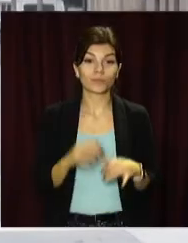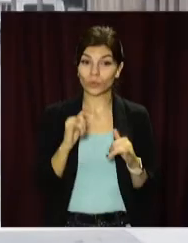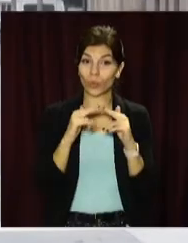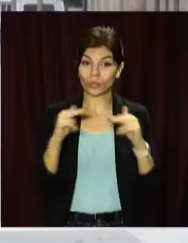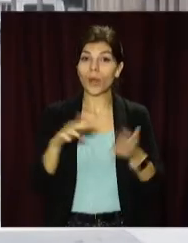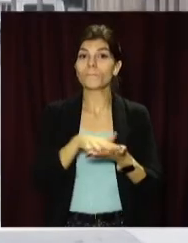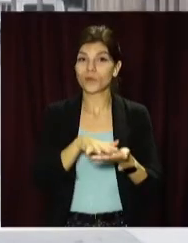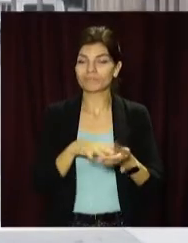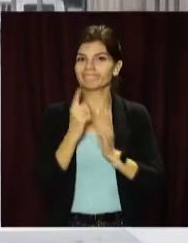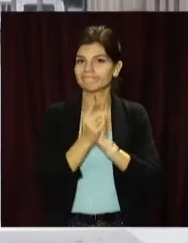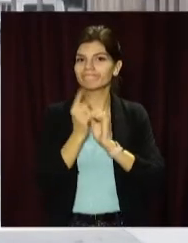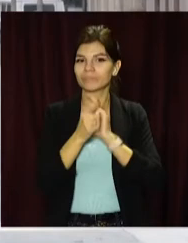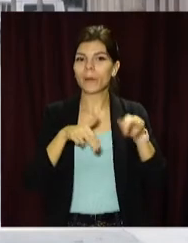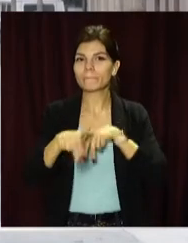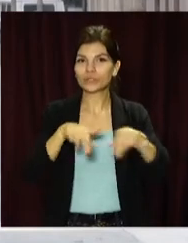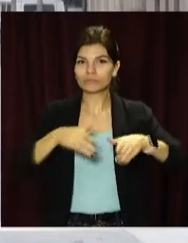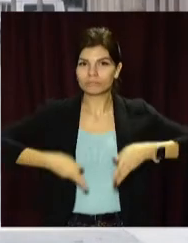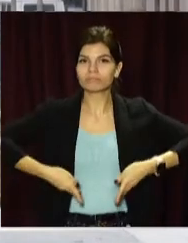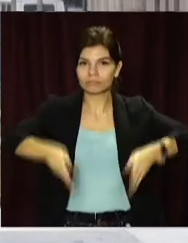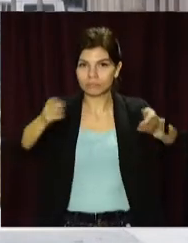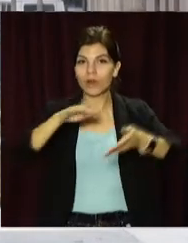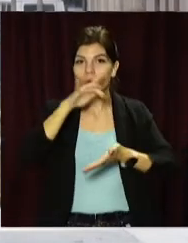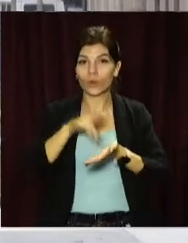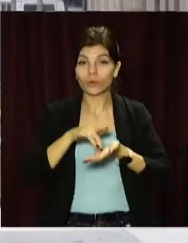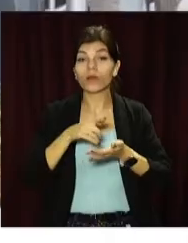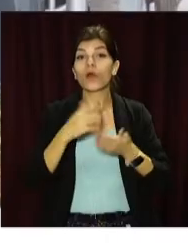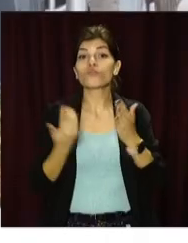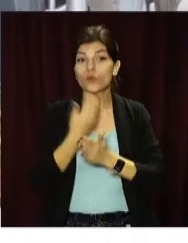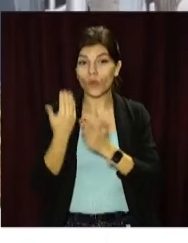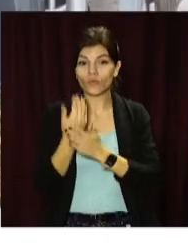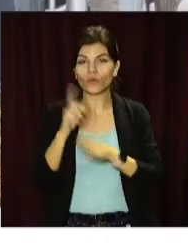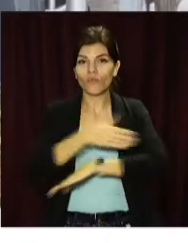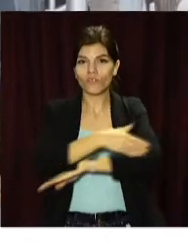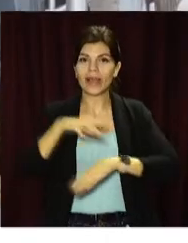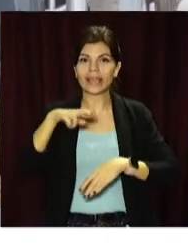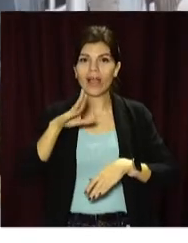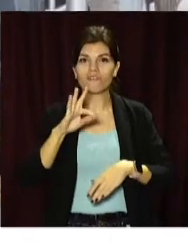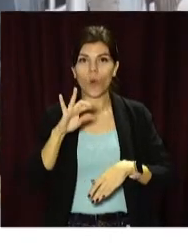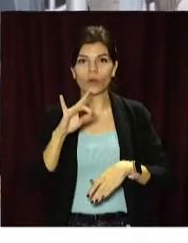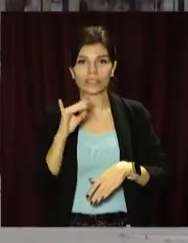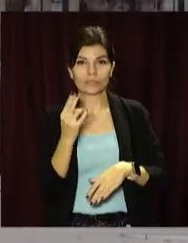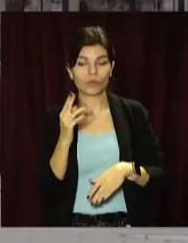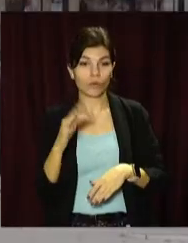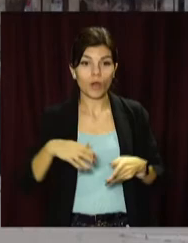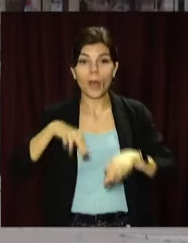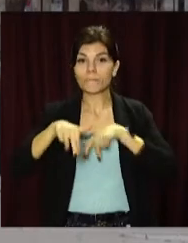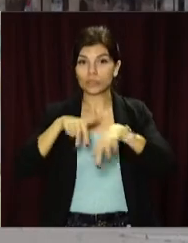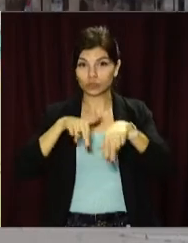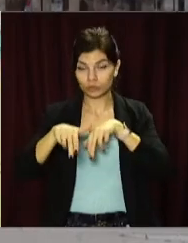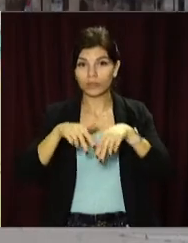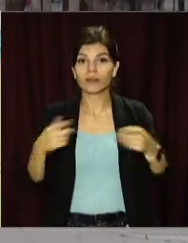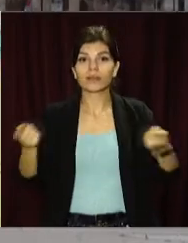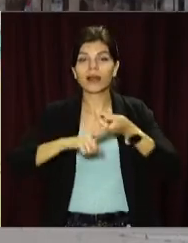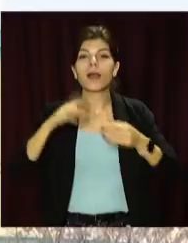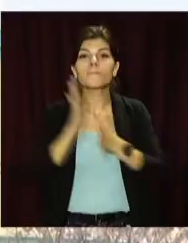У Дніпрі продовжують формувати пішохідний осередок міста. Оновлення торкнулося і вулиці Яворницького. Пішохідна